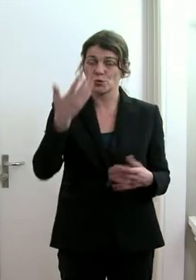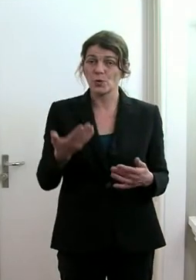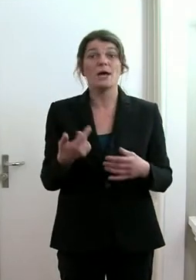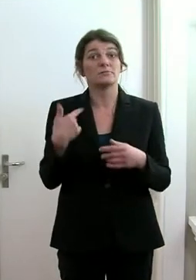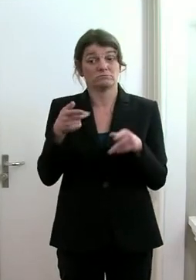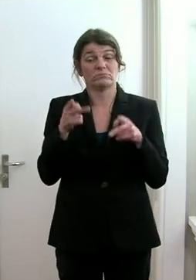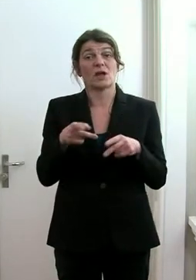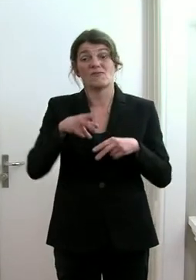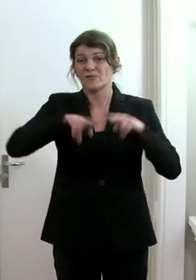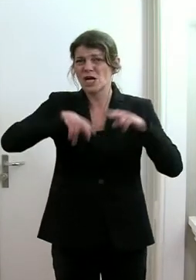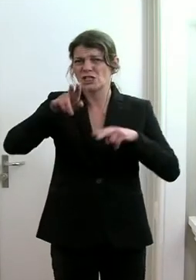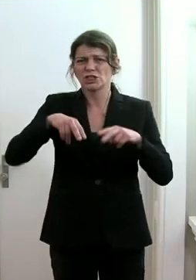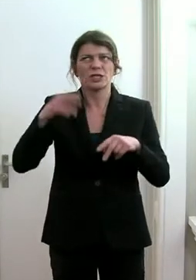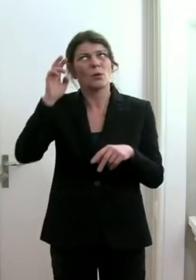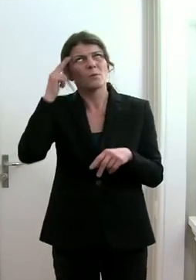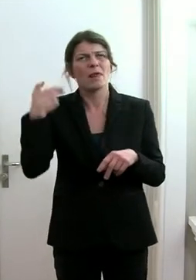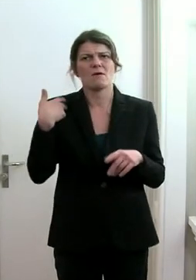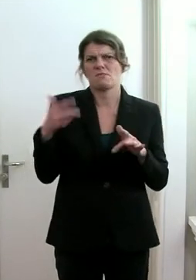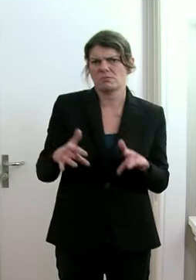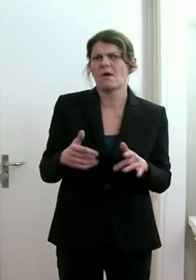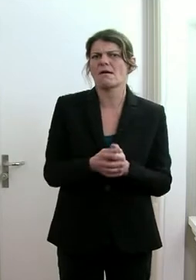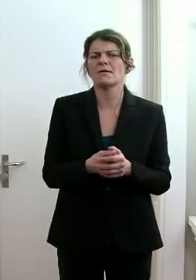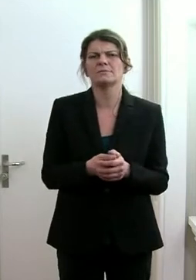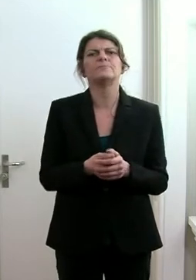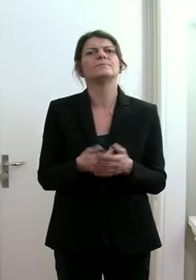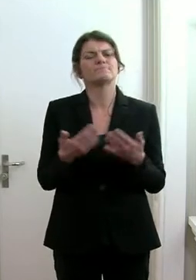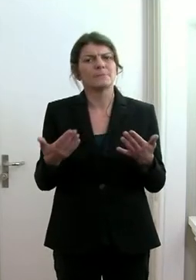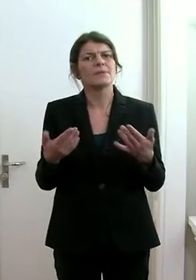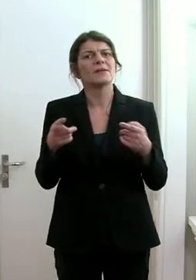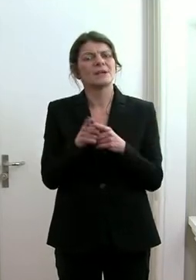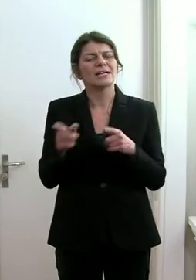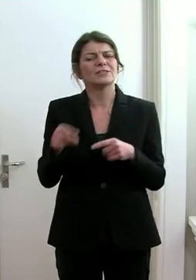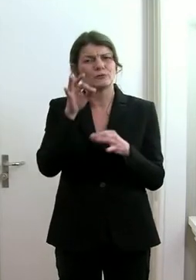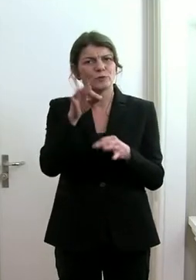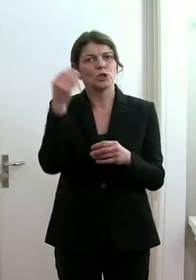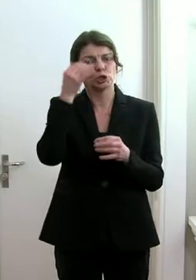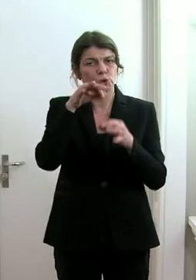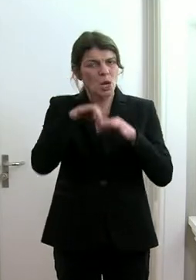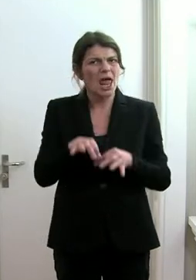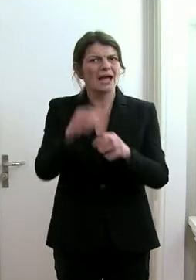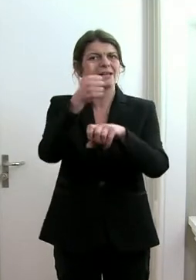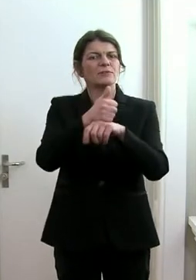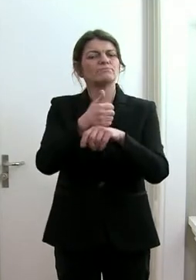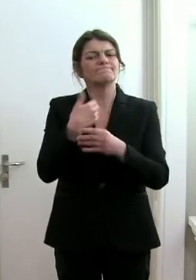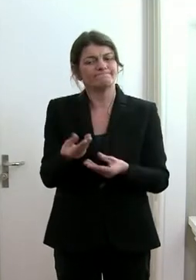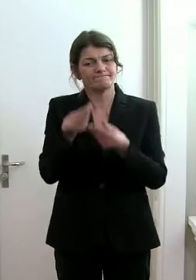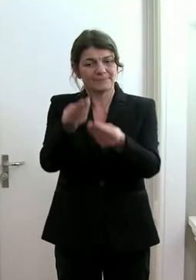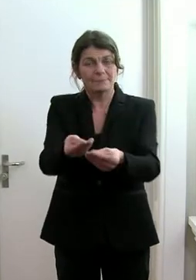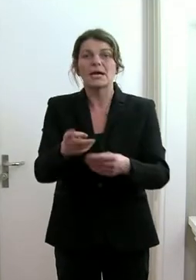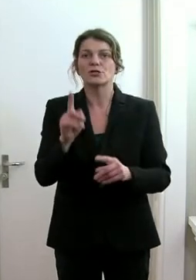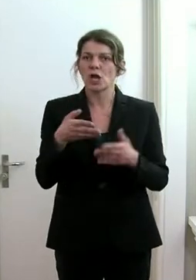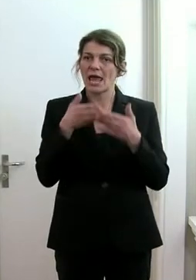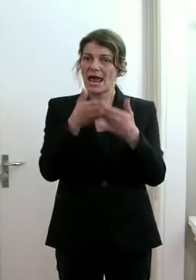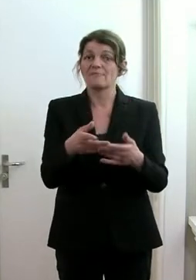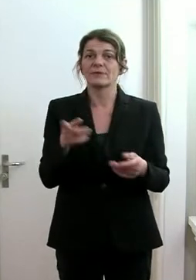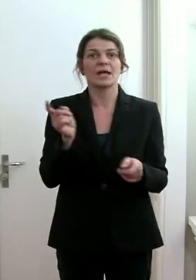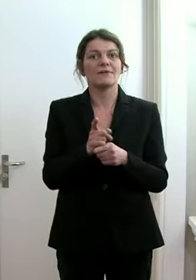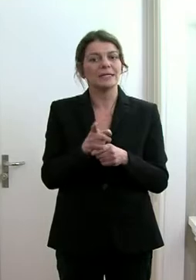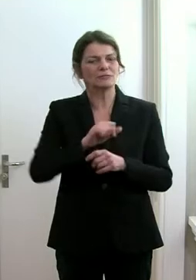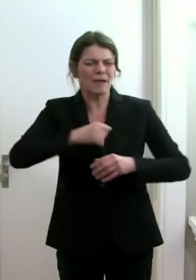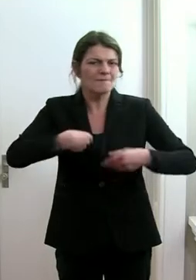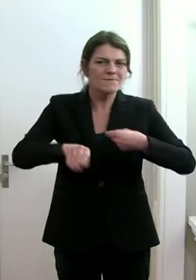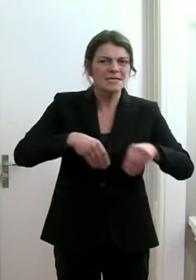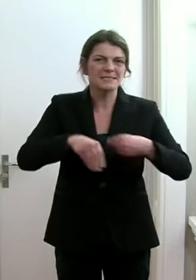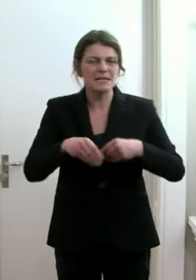wir wirklich ganz verschiedene Szenarien erarbeitet, die den Schulleitungen eben auch helfen sollen, dass sie mit grösstmöglicher Flexibilität